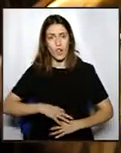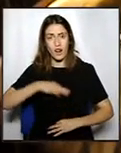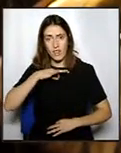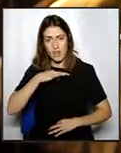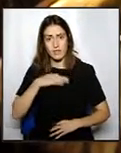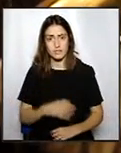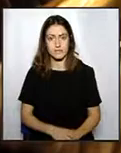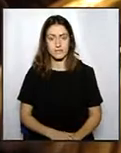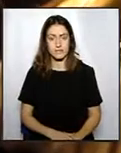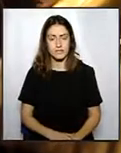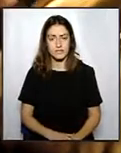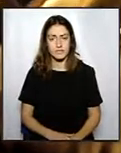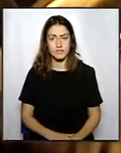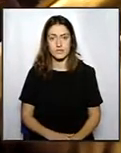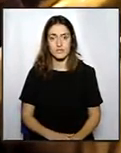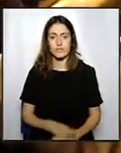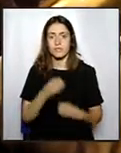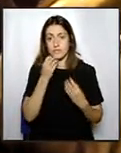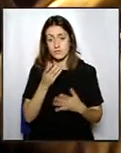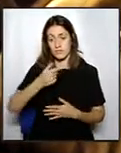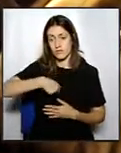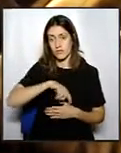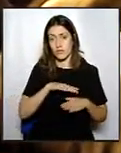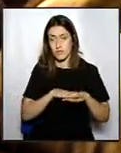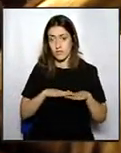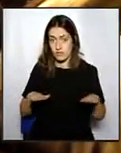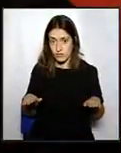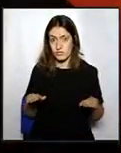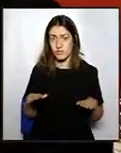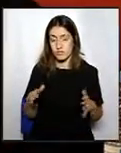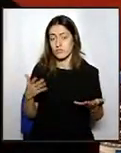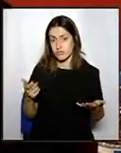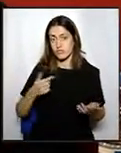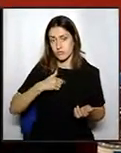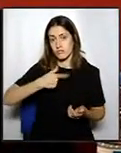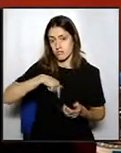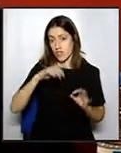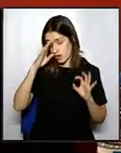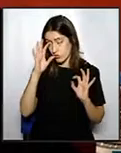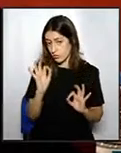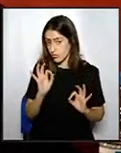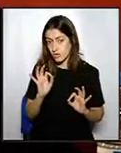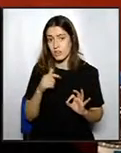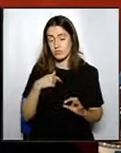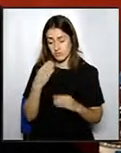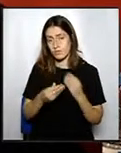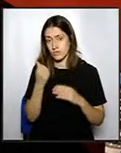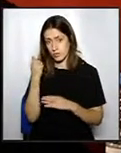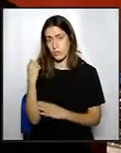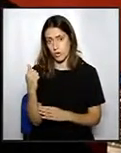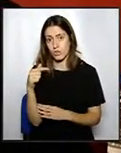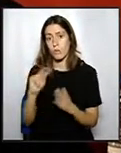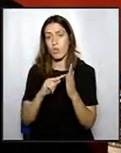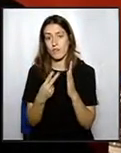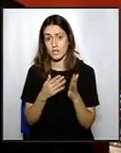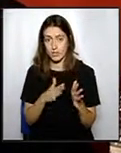Sí, bé, des del grup municipal de Plataforma Vigetana, com no podia ser d'una altra manera, donarem suport a aquesta modificació de